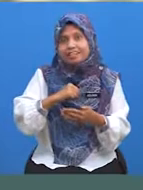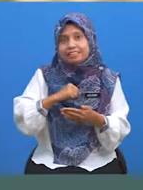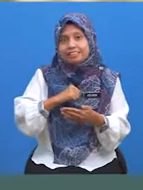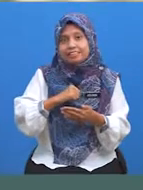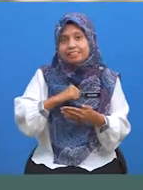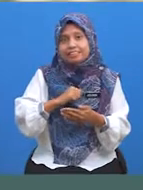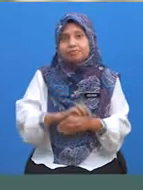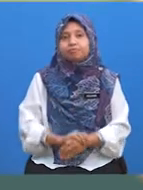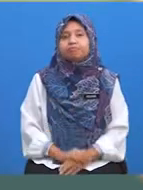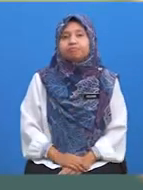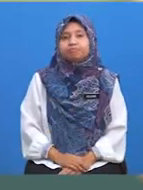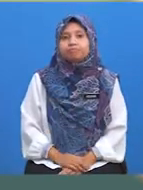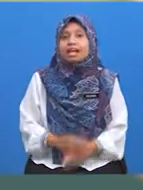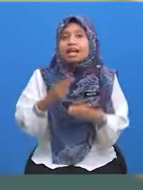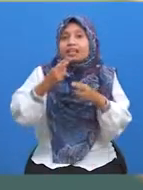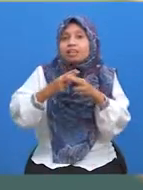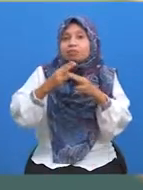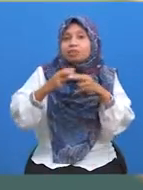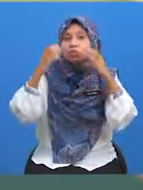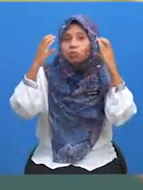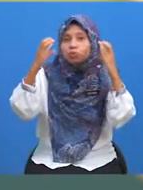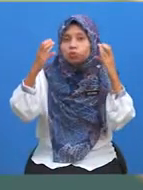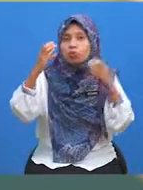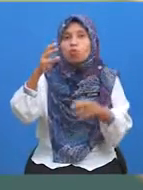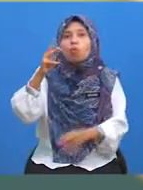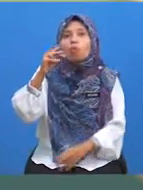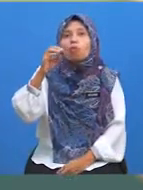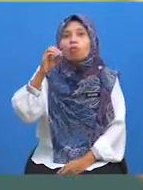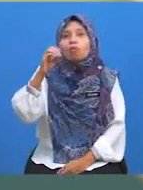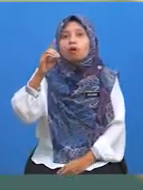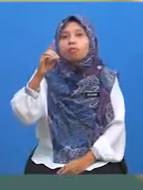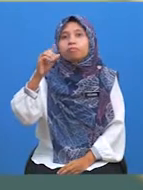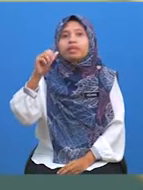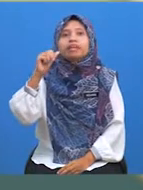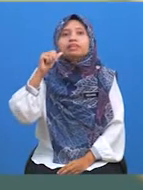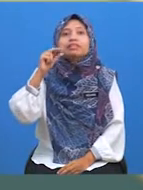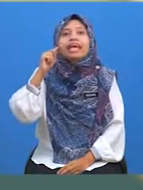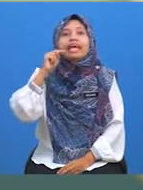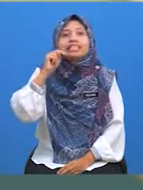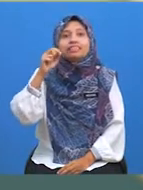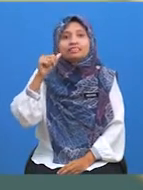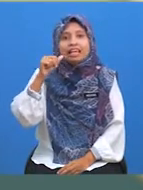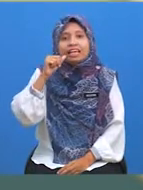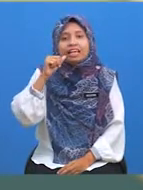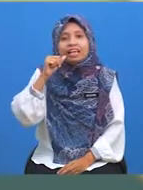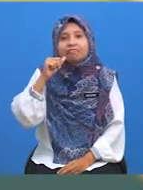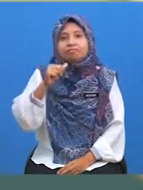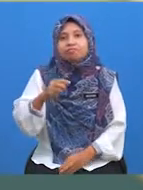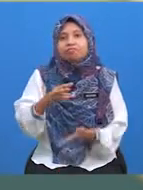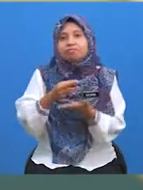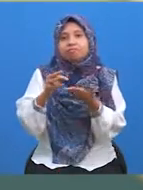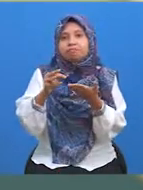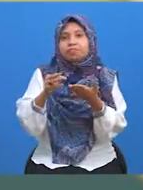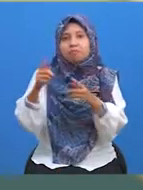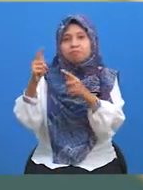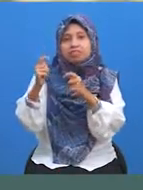terlebih dahulu Nama cikgu Muhammad Nur Azhar bin Luqman Cikgu dari maktab tentera diraja